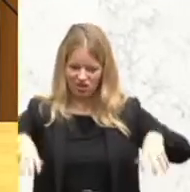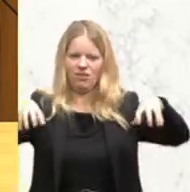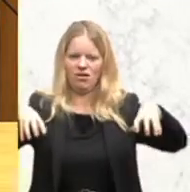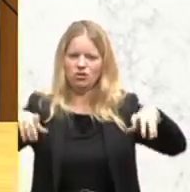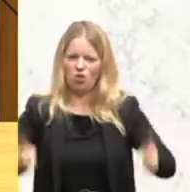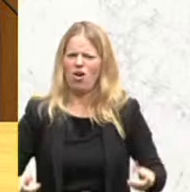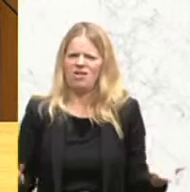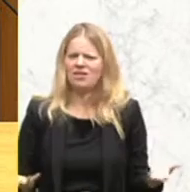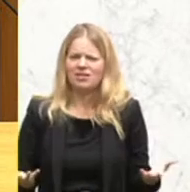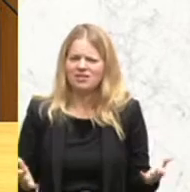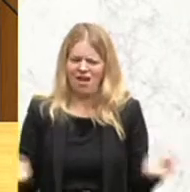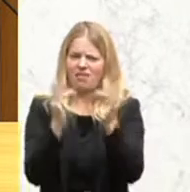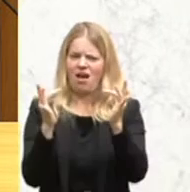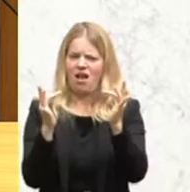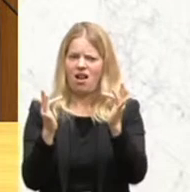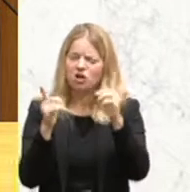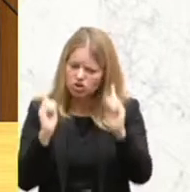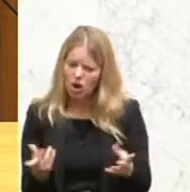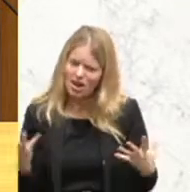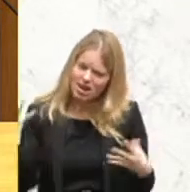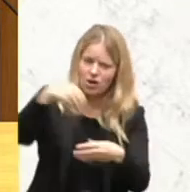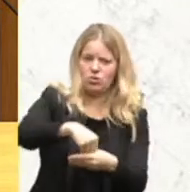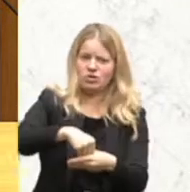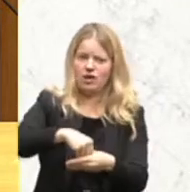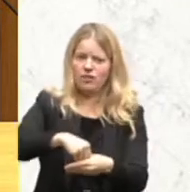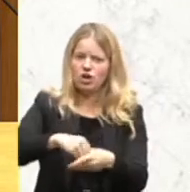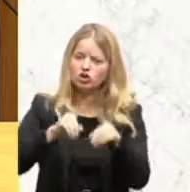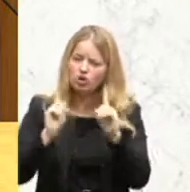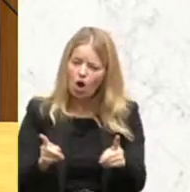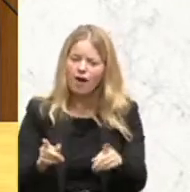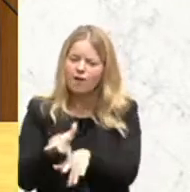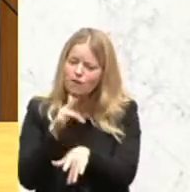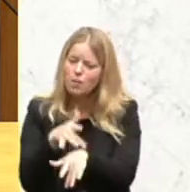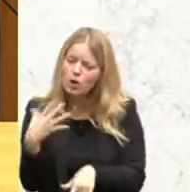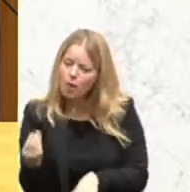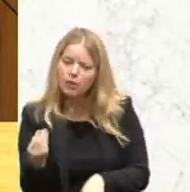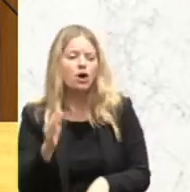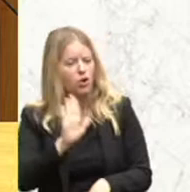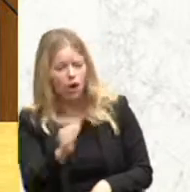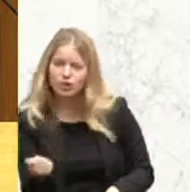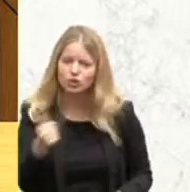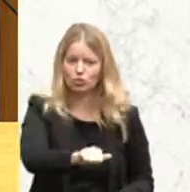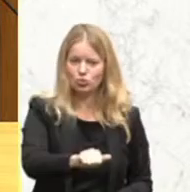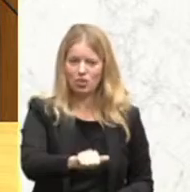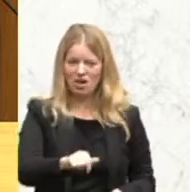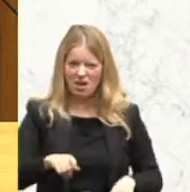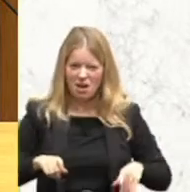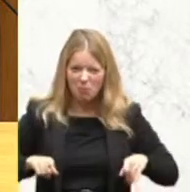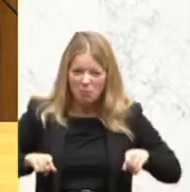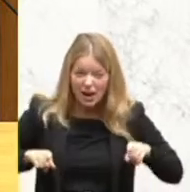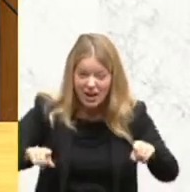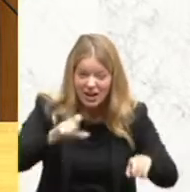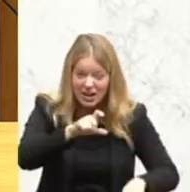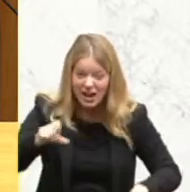Abholen und Zugehörigkeitsgefühl. Lassen wir nicht zu, dass Kinder in Parallelklassen abgeschoben